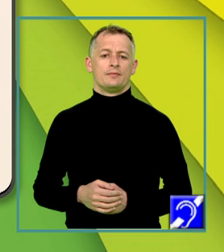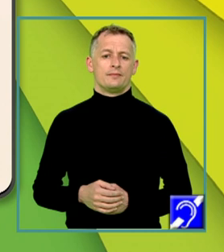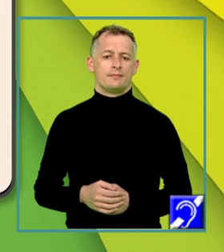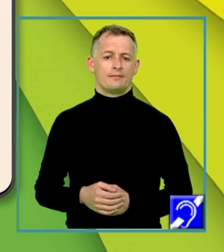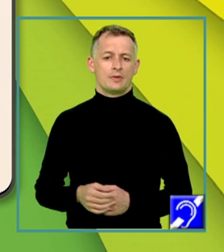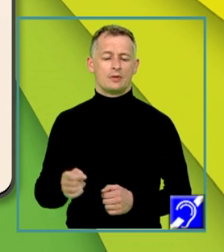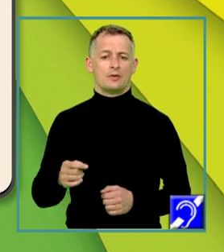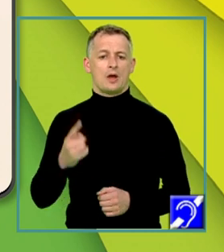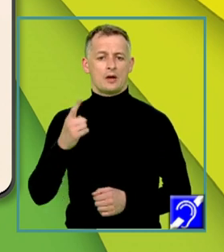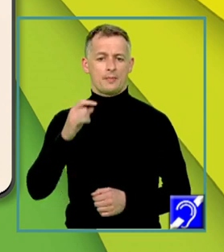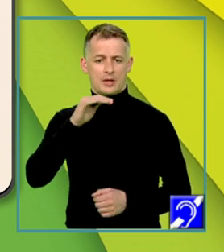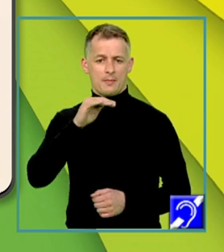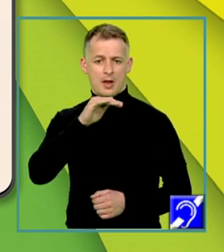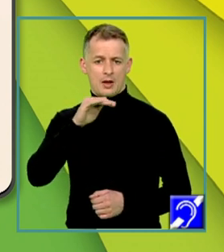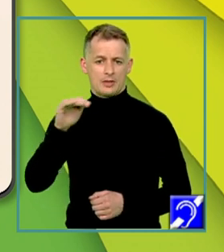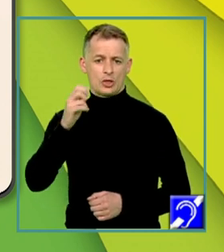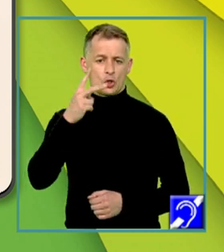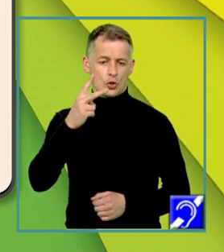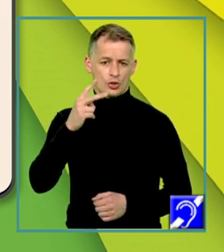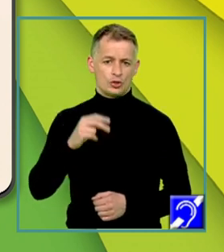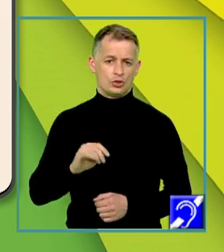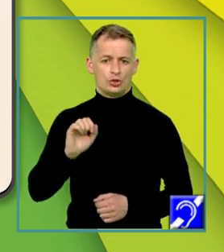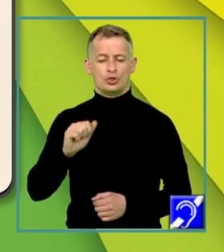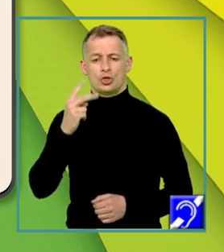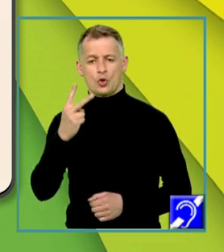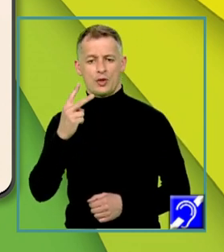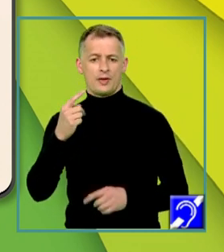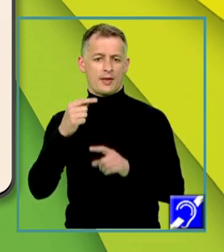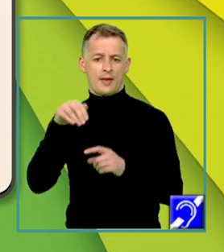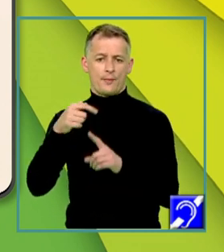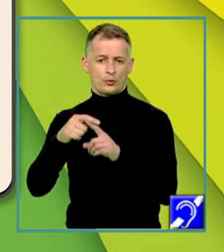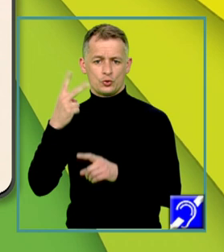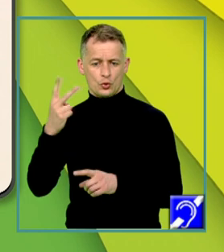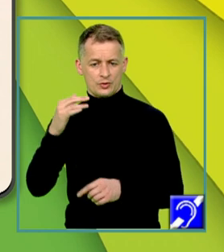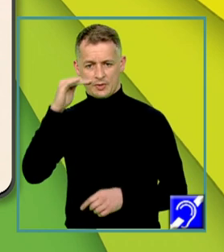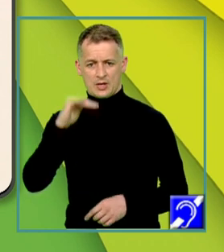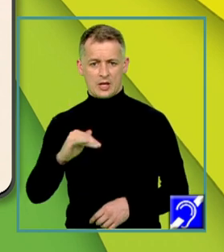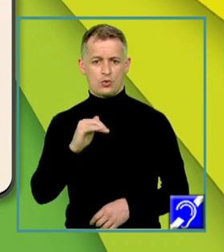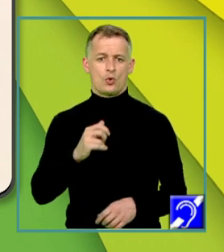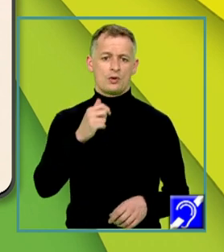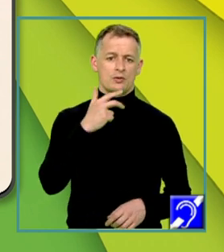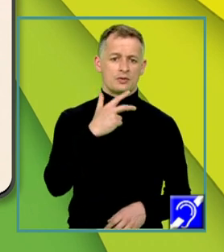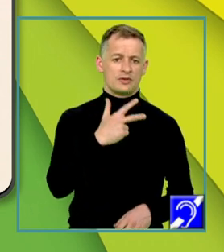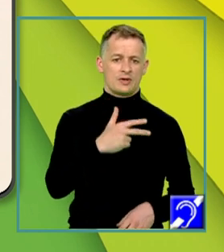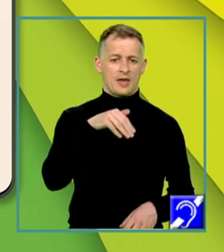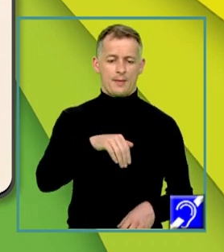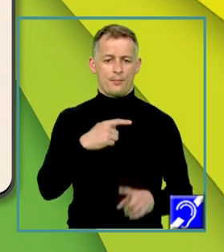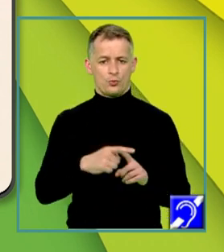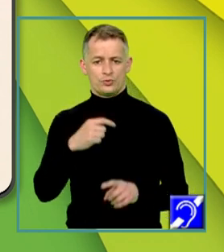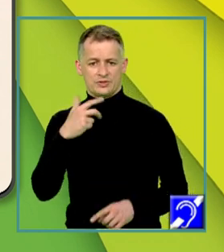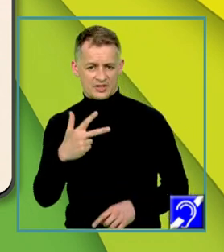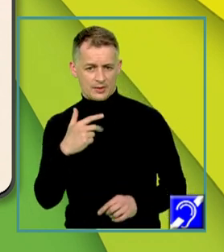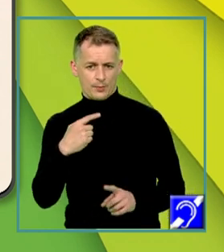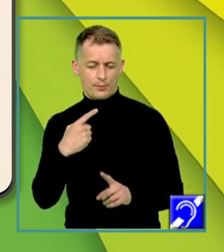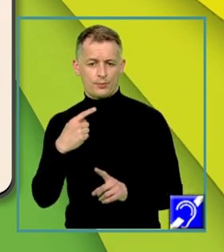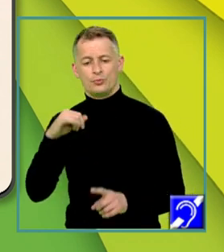ce are pe prima linie elementele 2 și 2 M plus 2 și pe linia a doua elementele 3 M plus